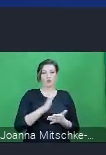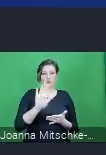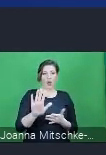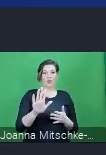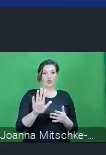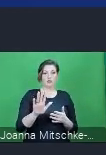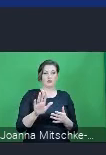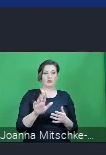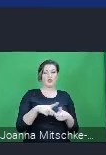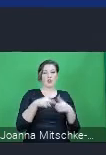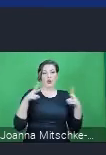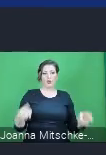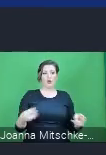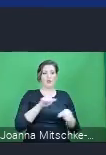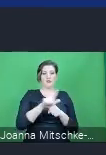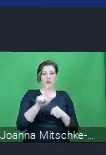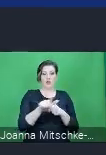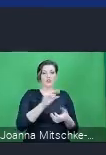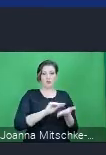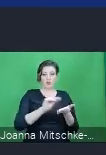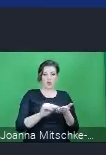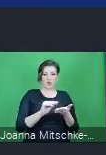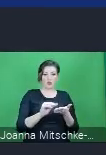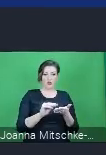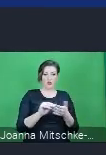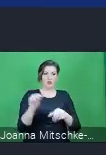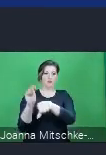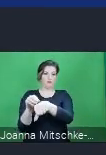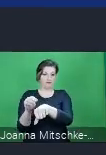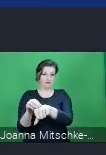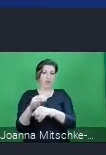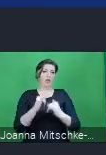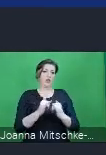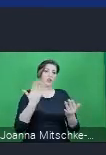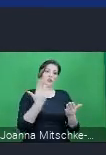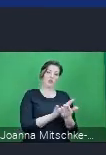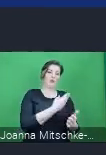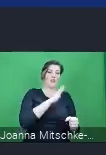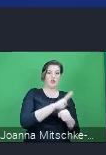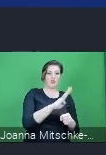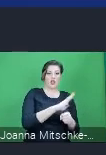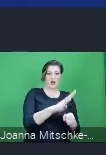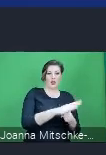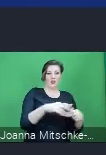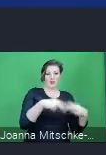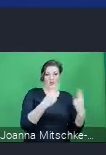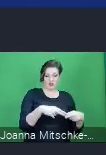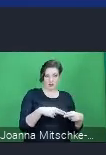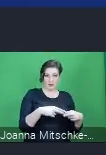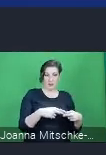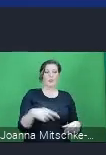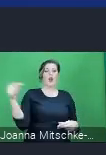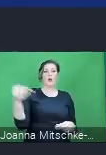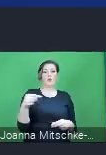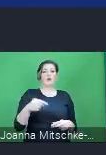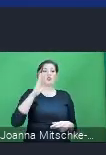Co ważne, tutaj to jest to, o co wspomniałam, ale może warto podkreślić, obowiązek zacznie funkcjonować i istnieć w momencie jakby